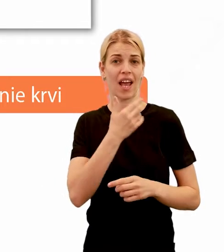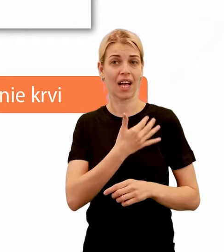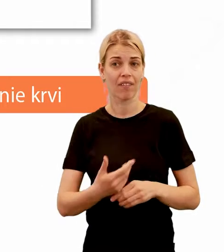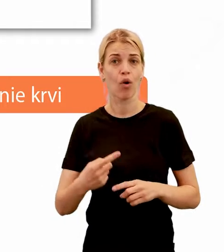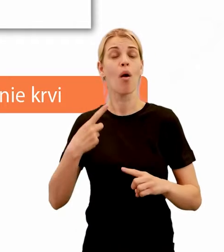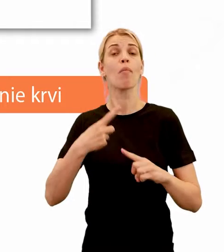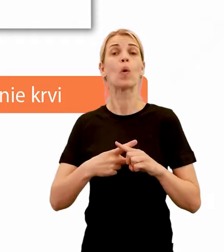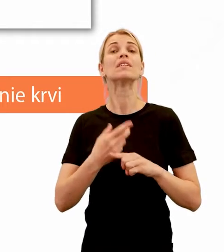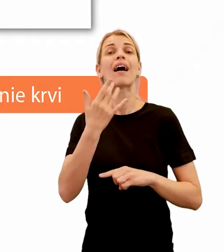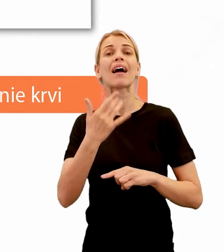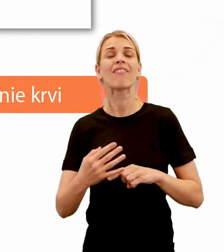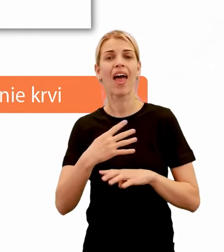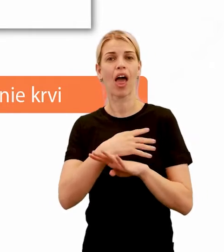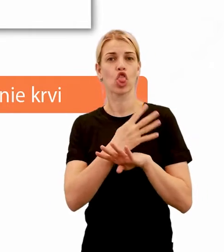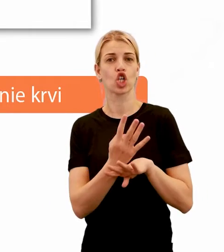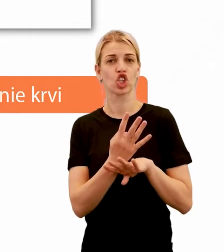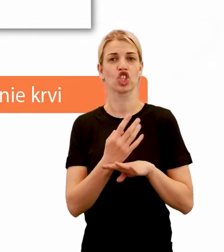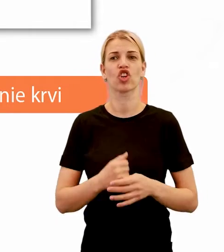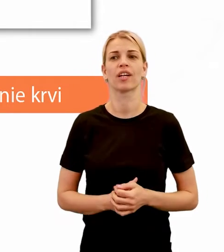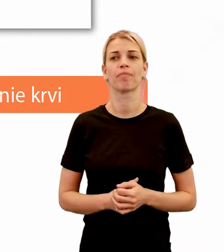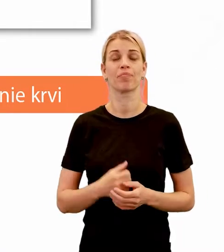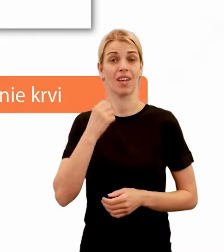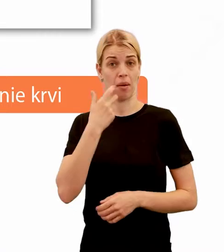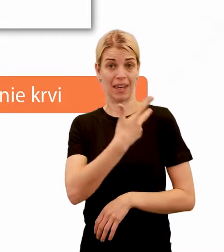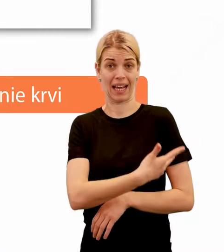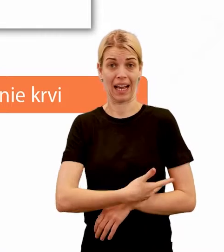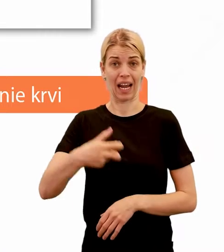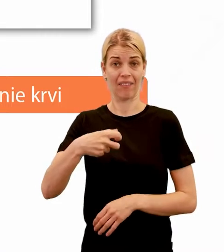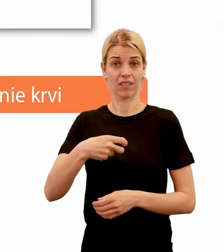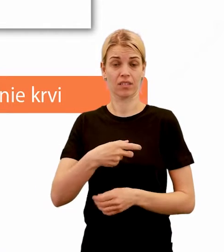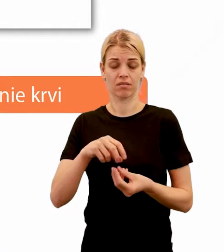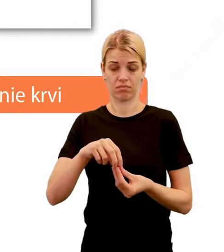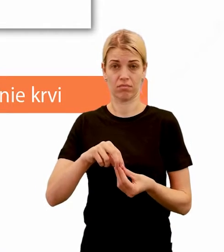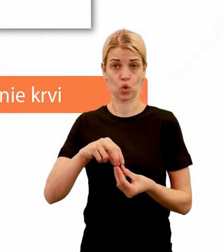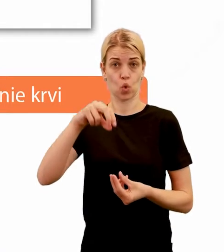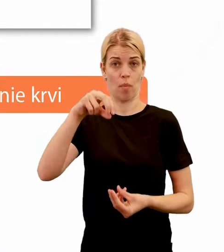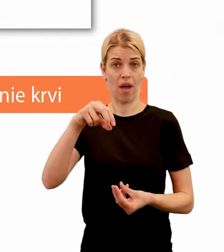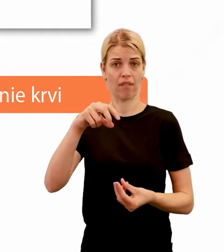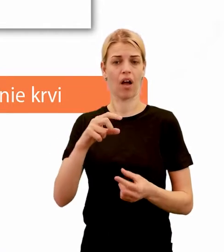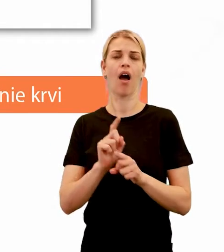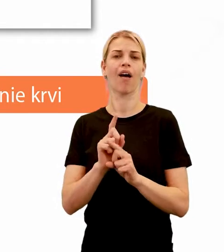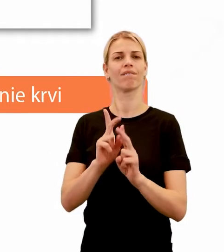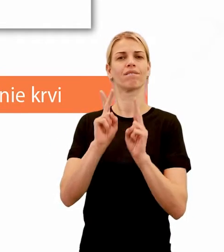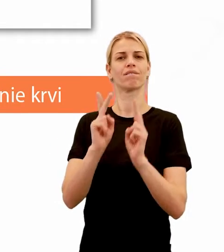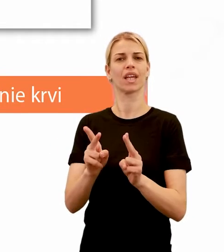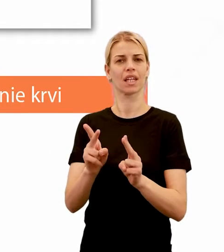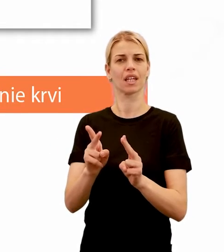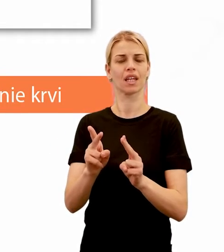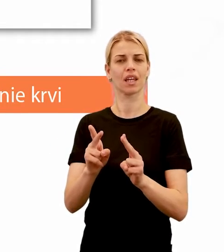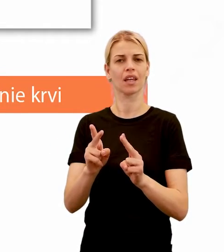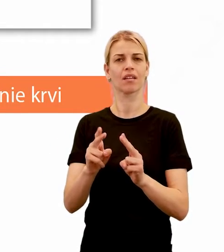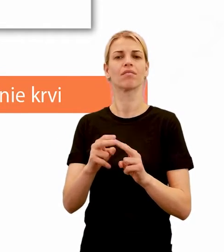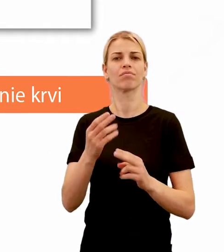a krvné doštičky. Ak by sme odobrali krv do skúmavky a nechali ju sedimentovať, teda usadiť,